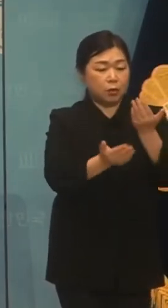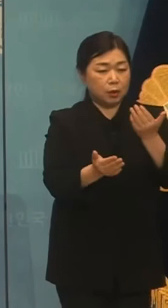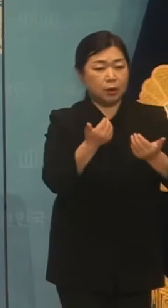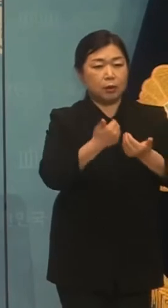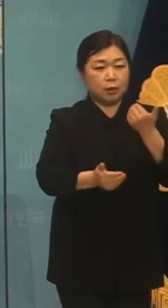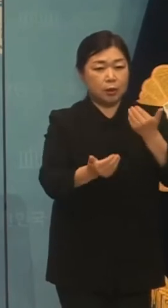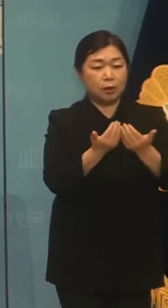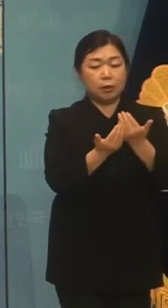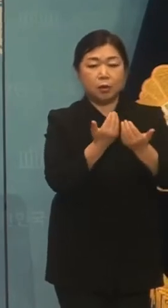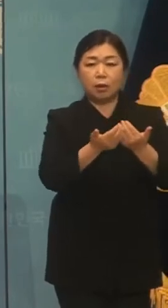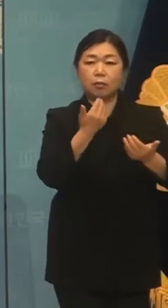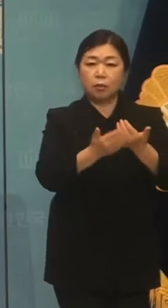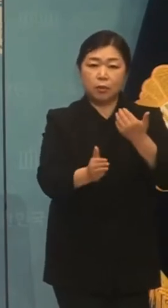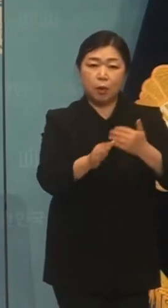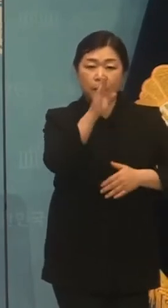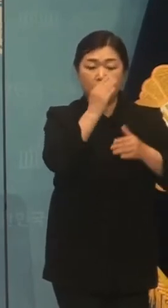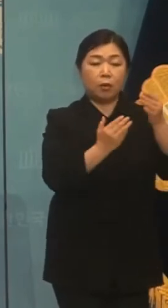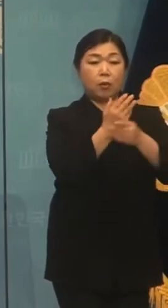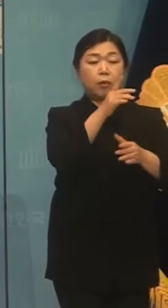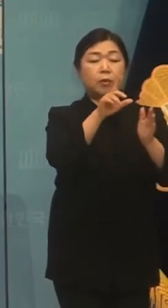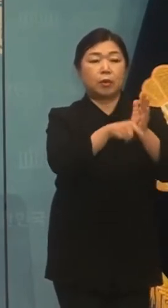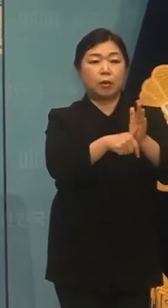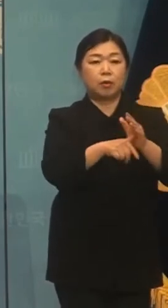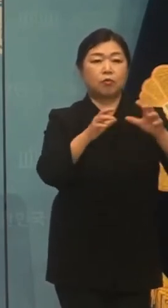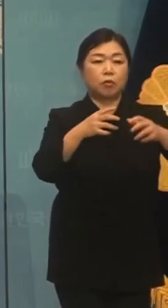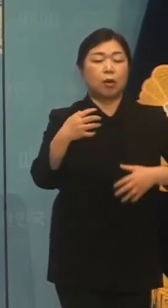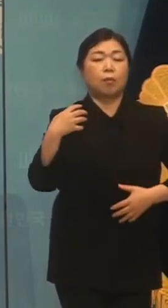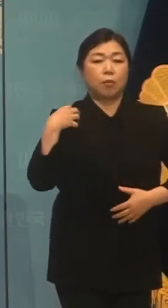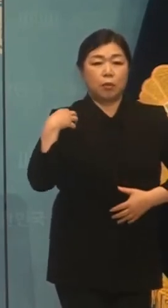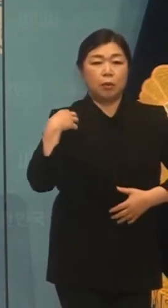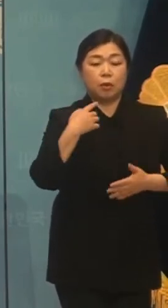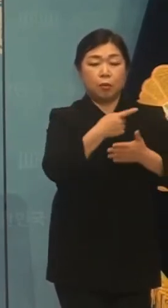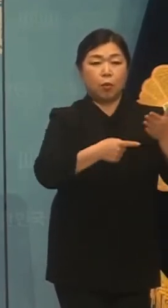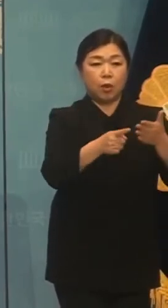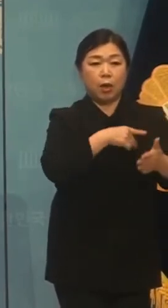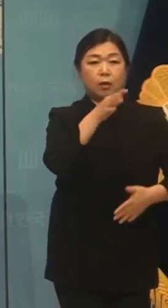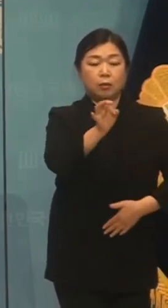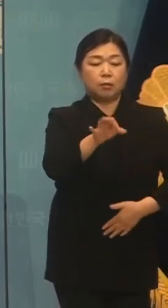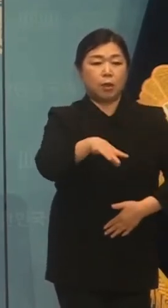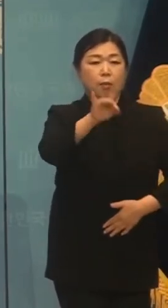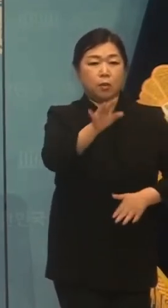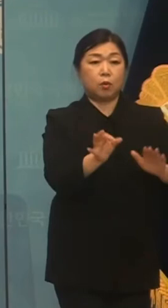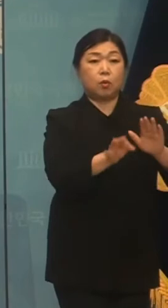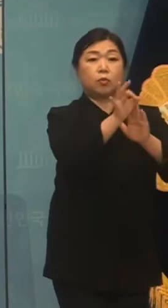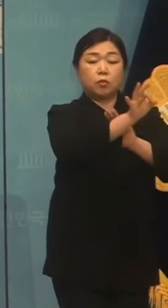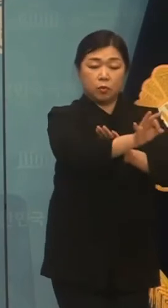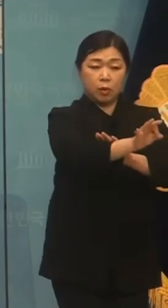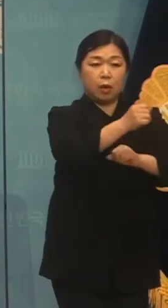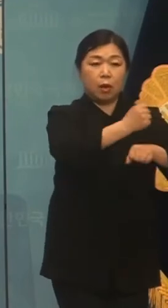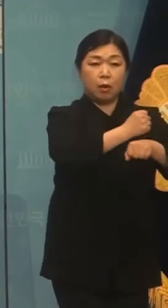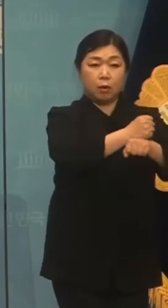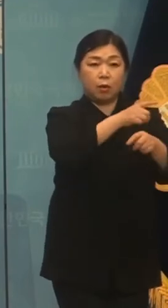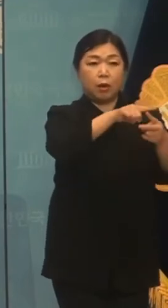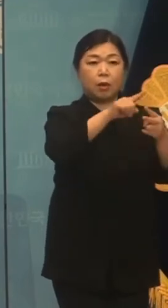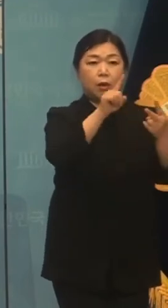또는 질병이 발생한 경우에 국가가 보상금을 선지검할 수 있게 하거나